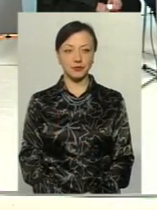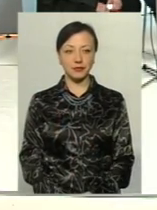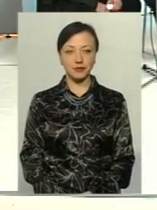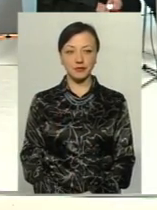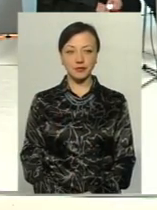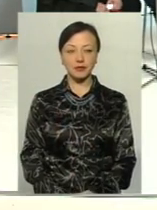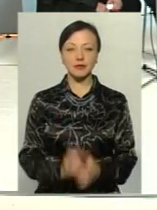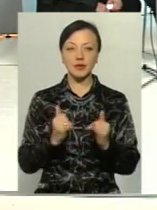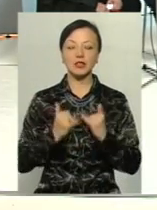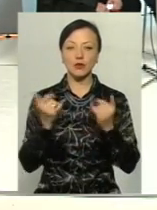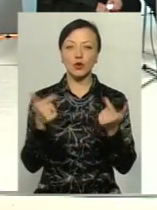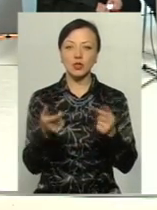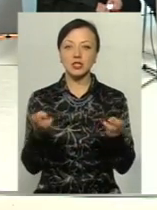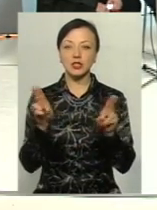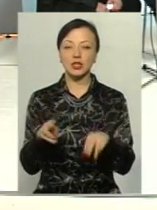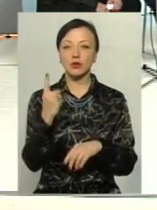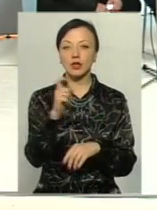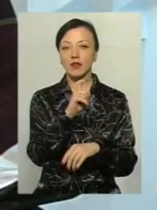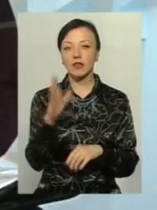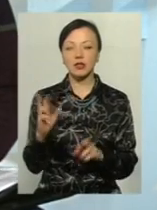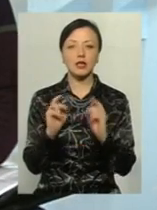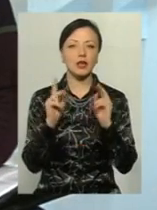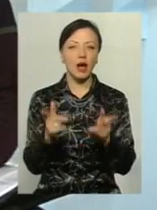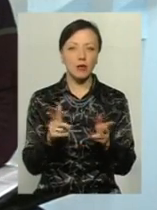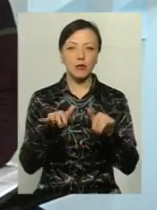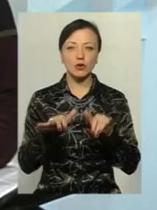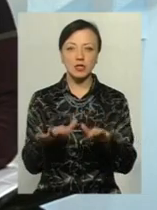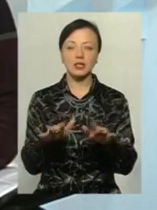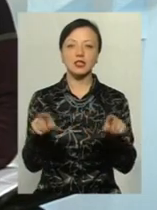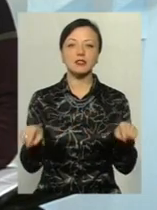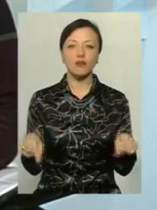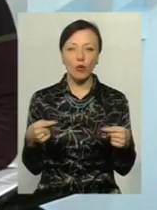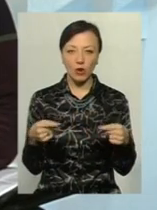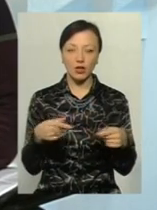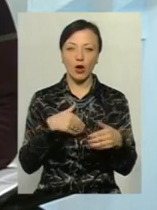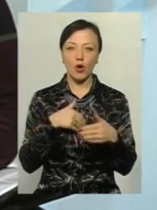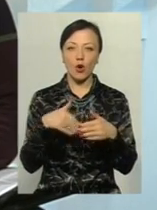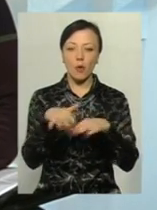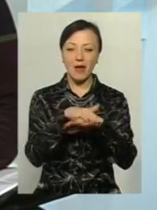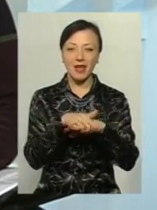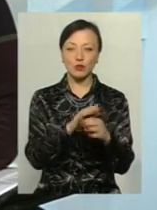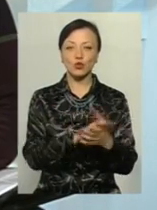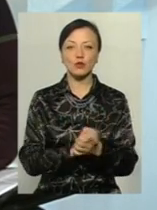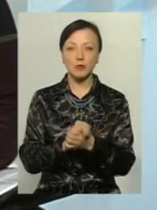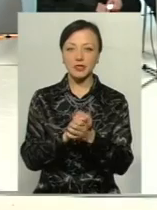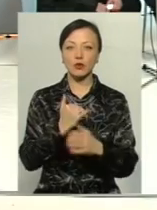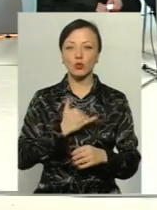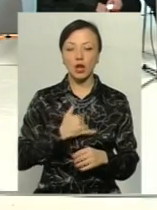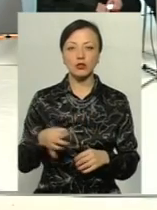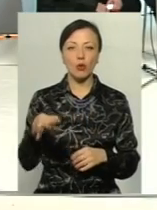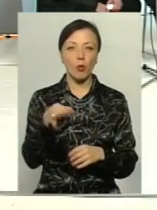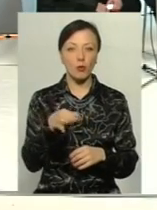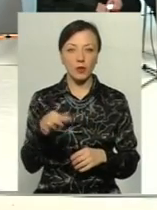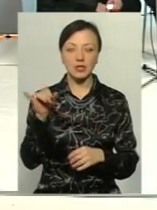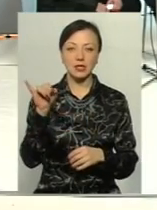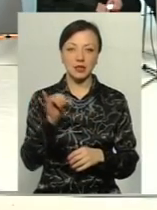Шановні гості, в нас залишається буквально хвилина. Наскільки процеси створення громадянського суспільства в нашій області